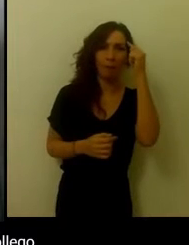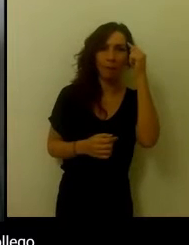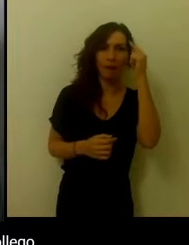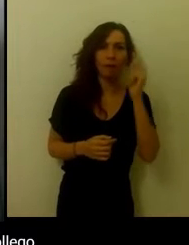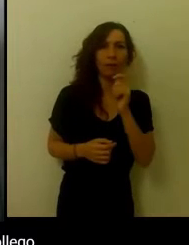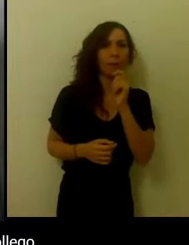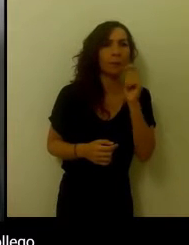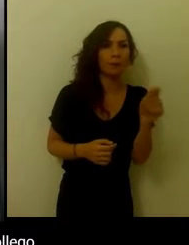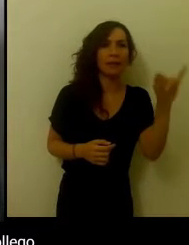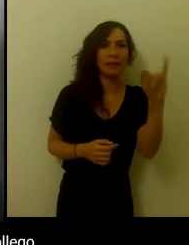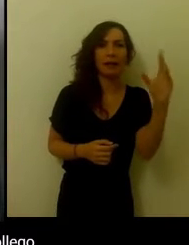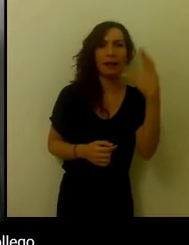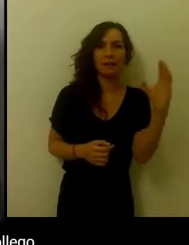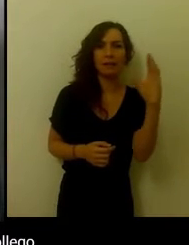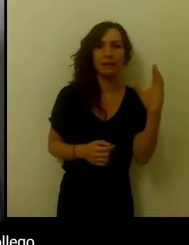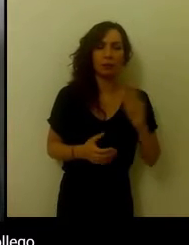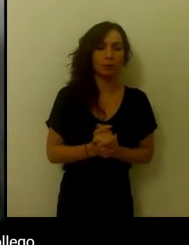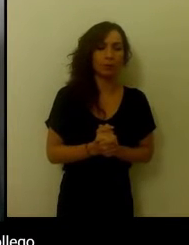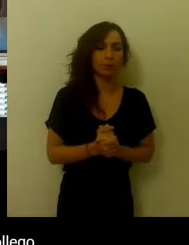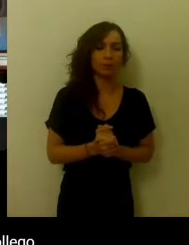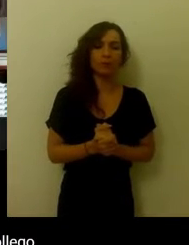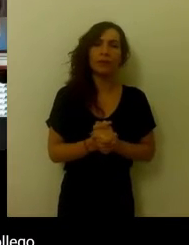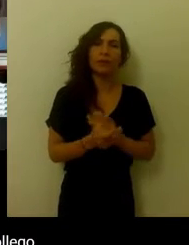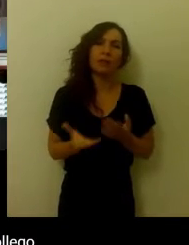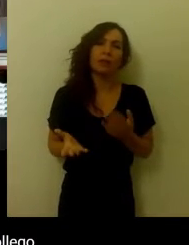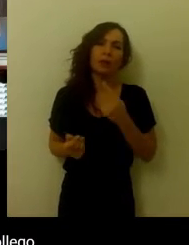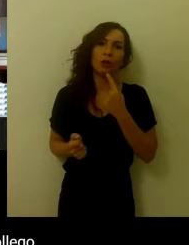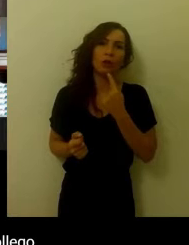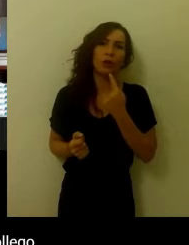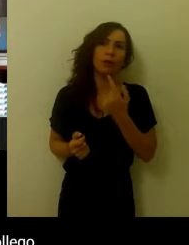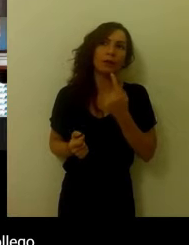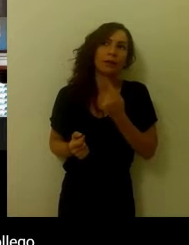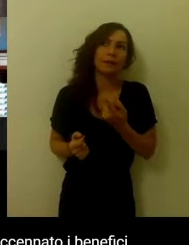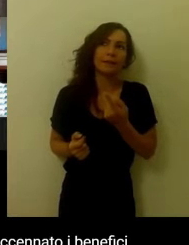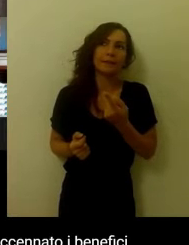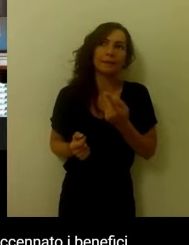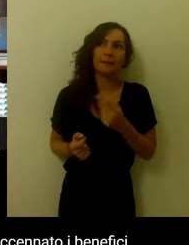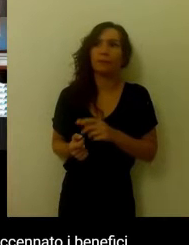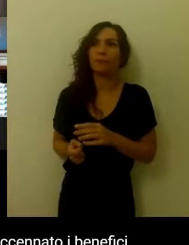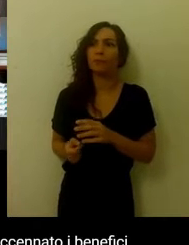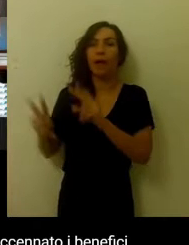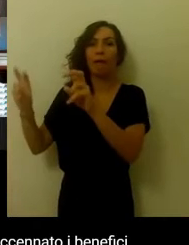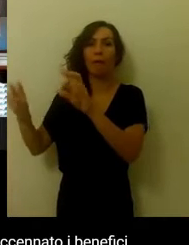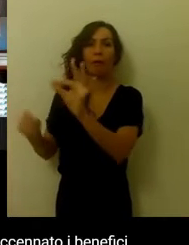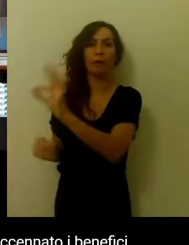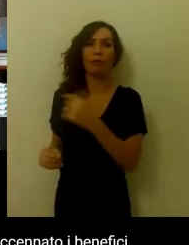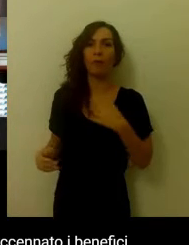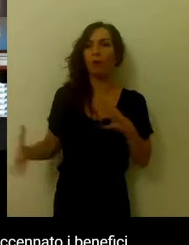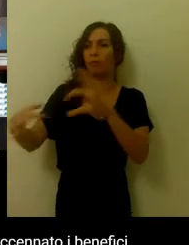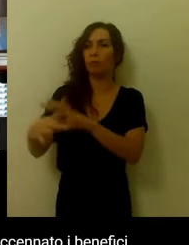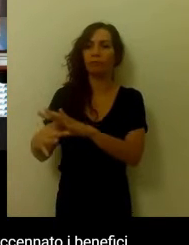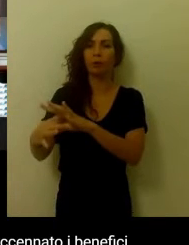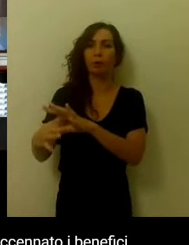la parola passa a Ilaria Cassino. Direi che mi ricollego un po' a quello che ha detto Fabio perché comunque